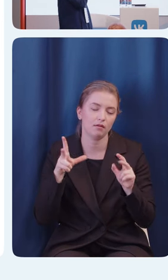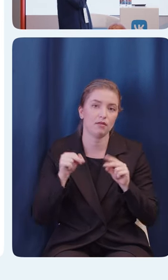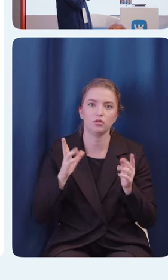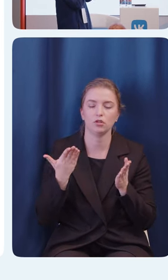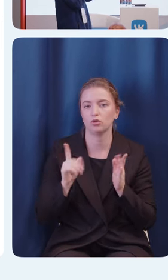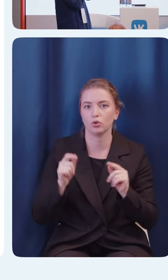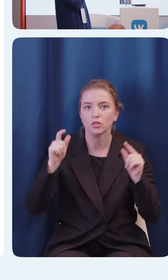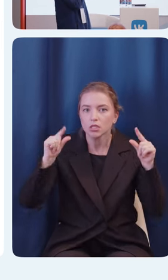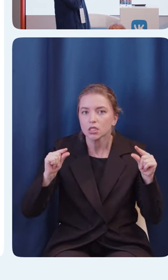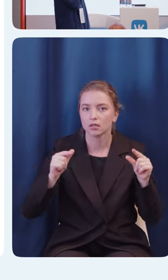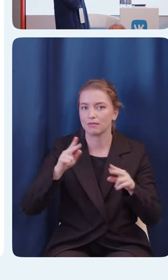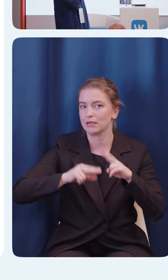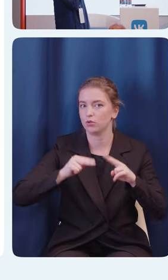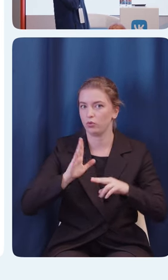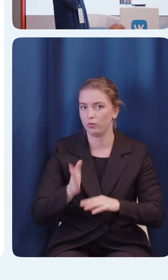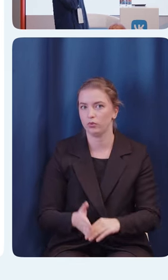поправят со звуком.